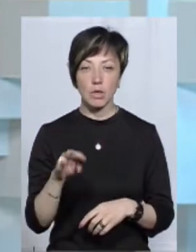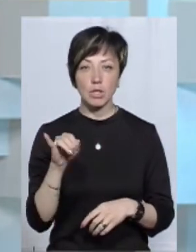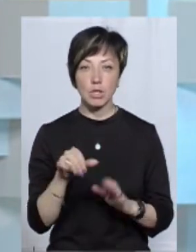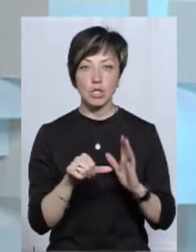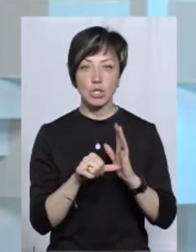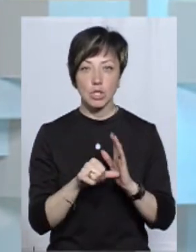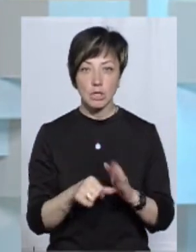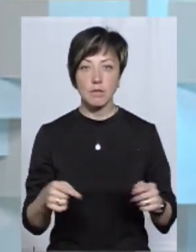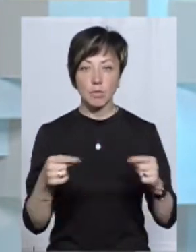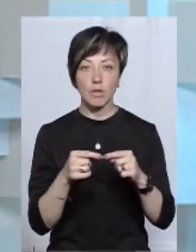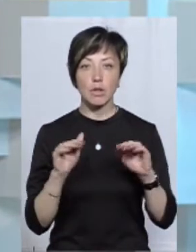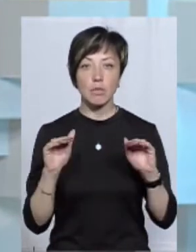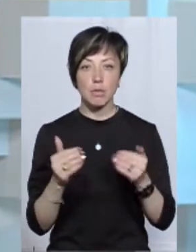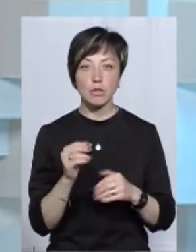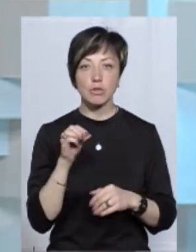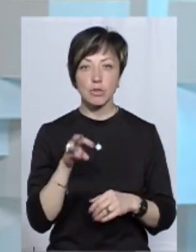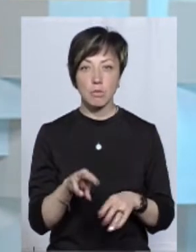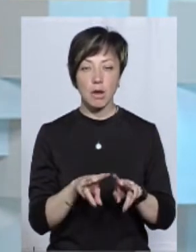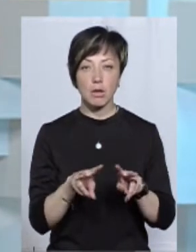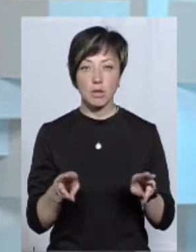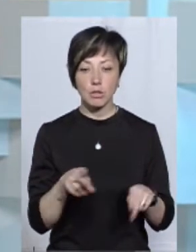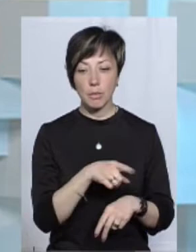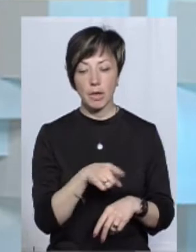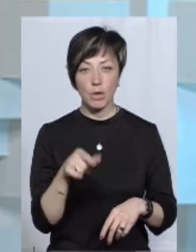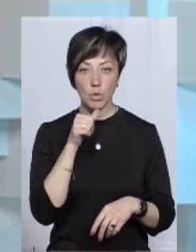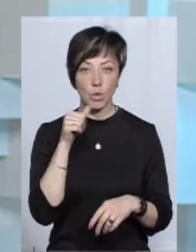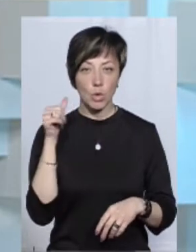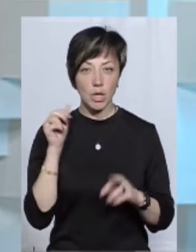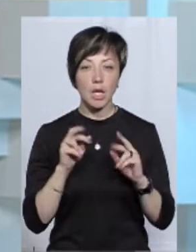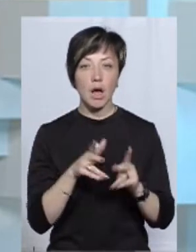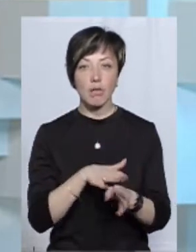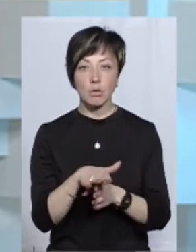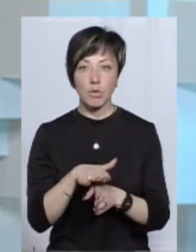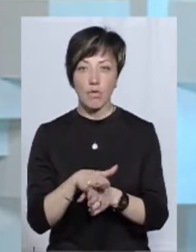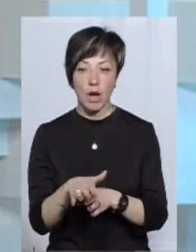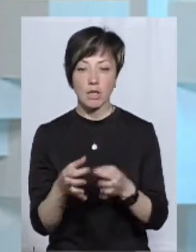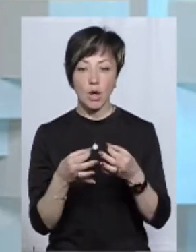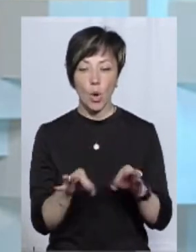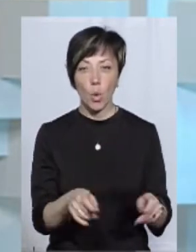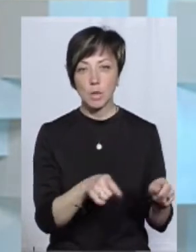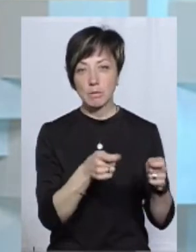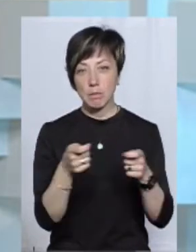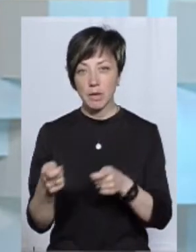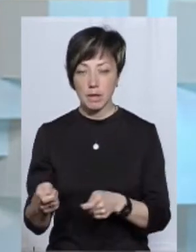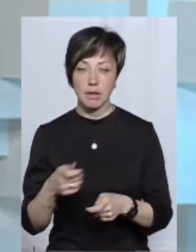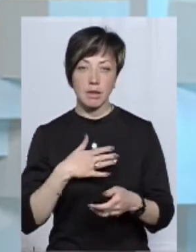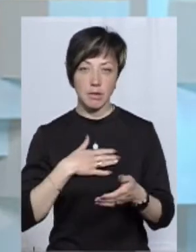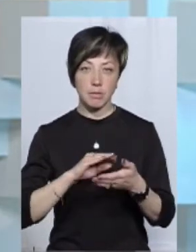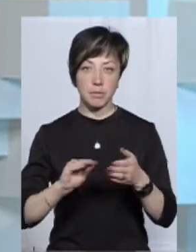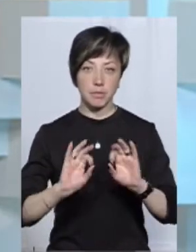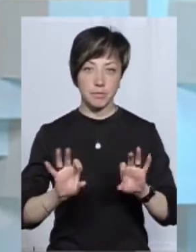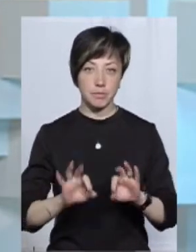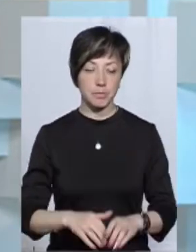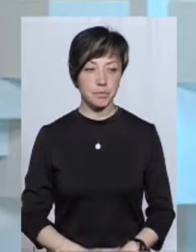6, відповідно, менше, ніж в аналогічному періоді торік. Як відбувається розмитнення, бачила моя колега Олеся Боровець.